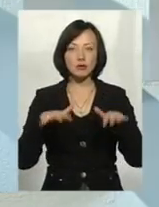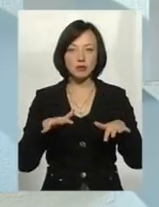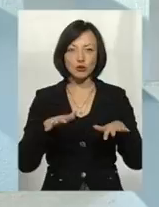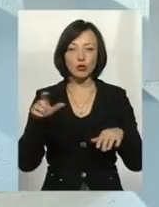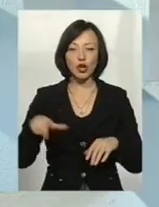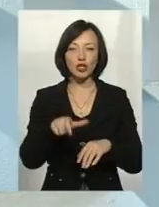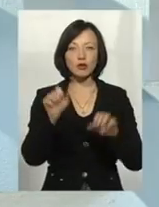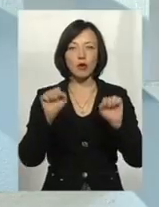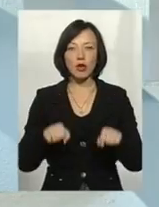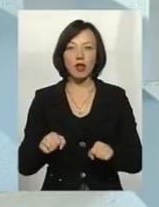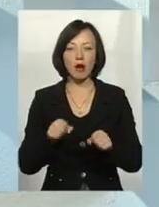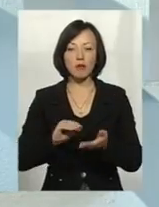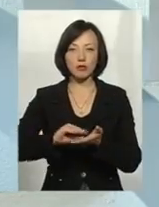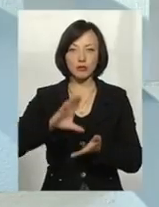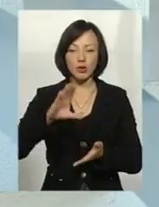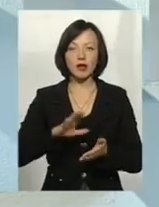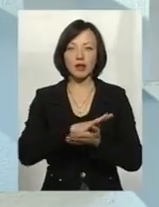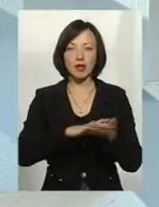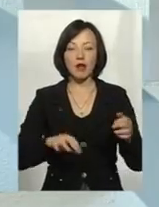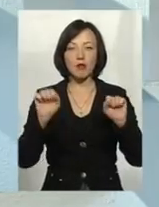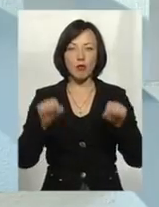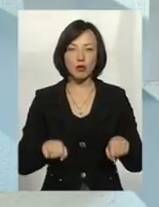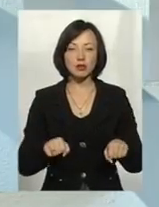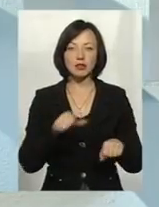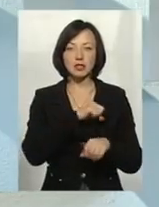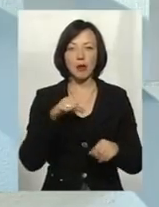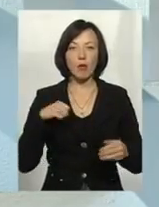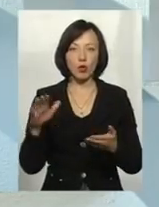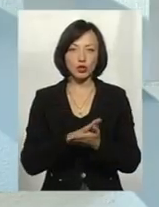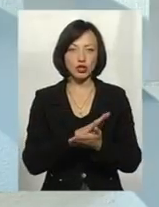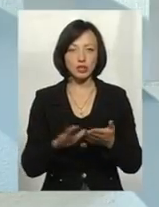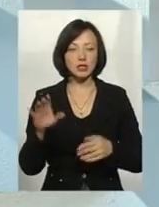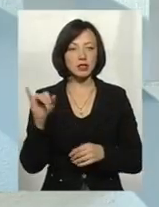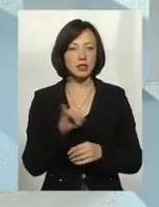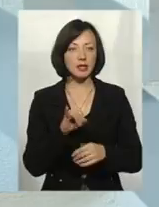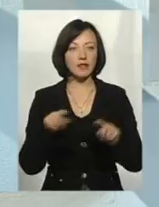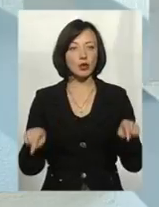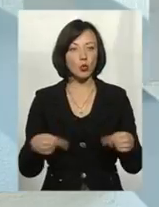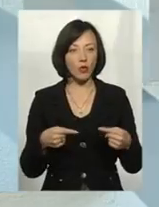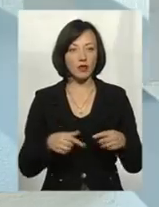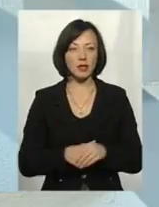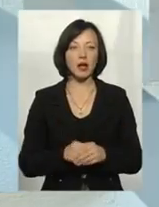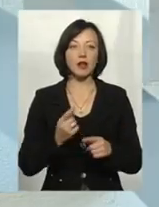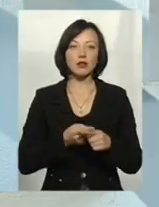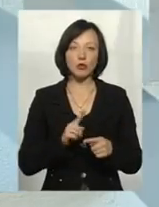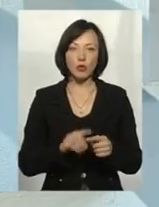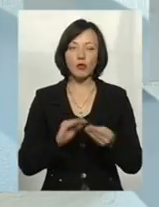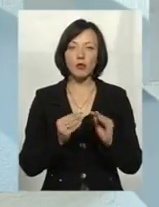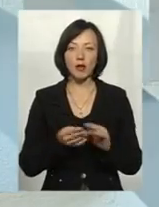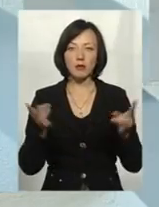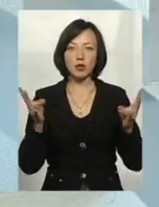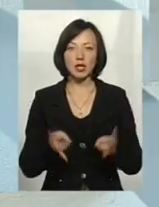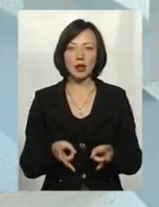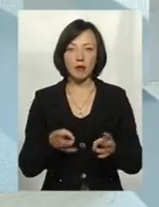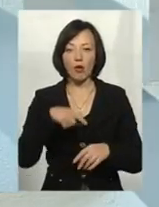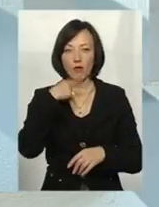річка могла поповнитися і надалі у нас була спроможна до самоочистки і самовідновлення. Тому цю проблему теж треба